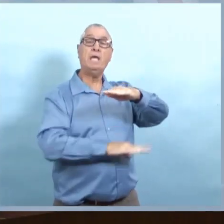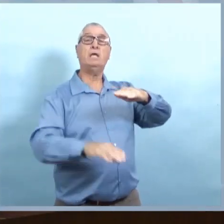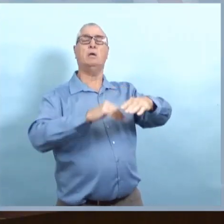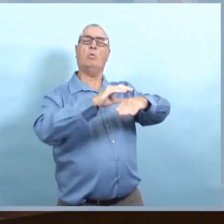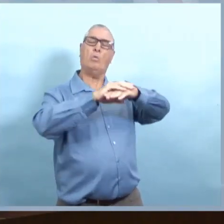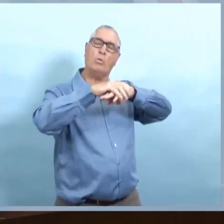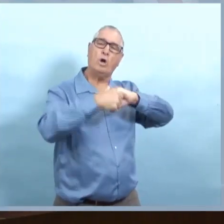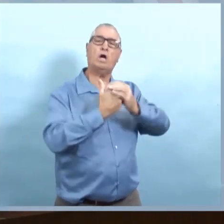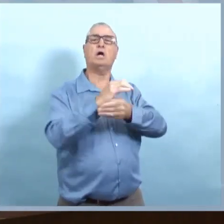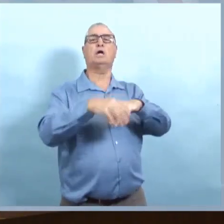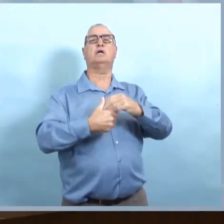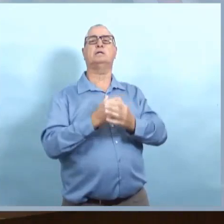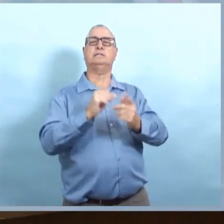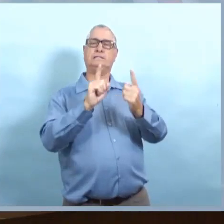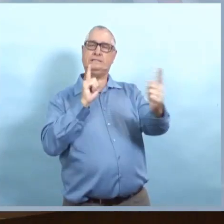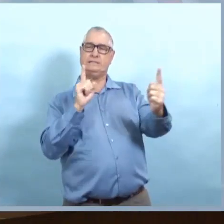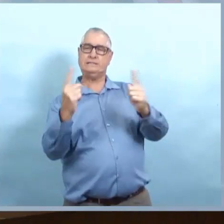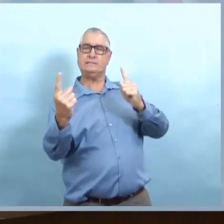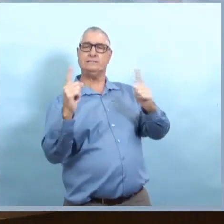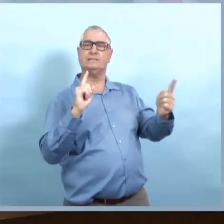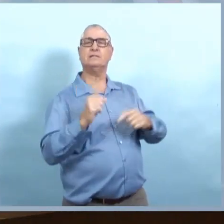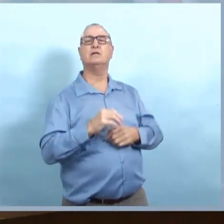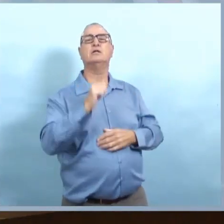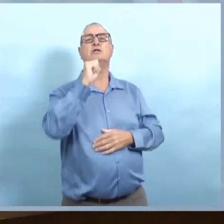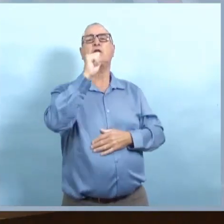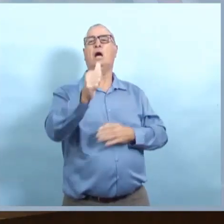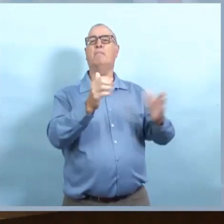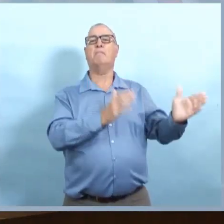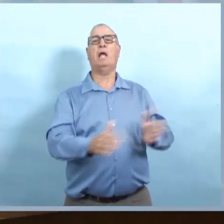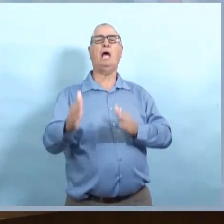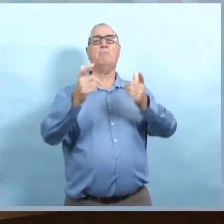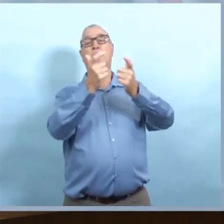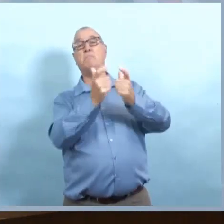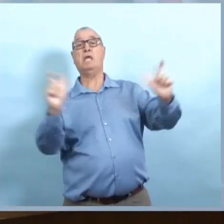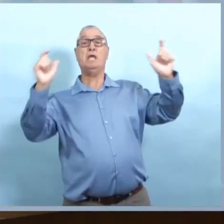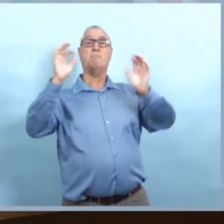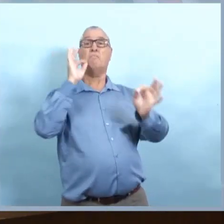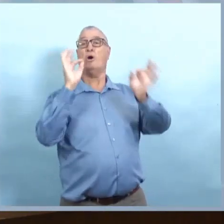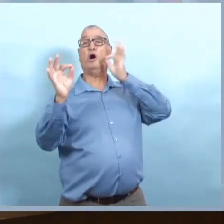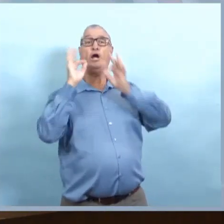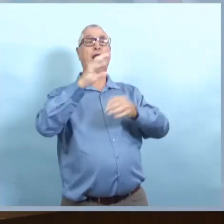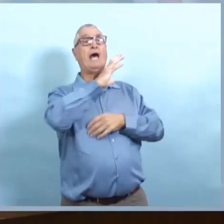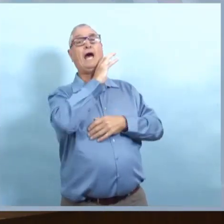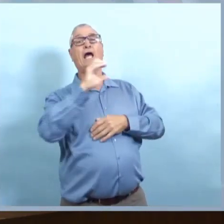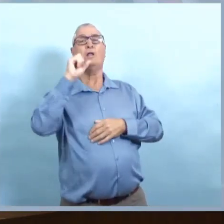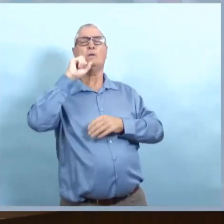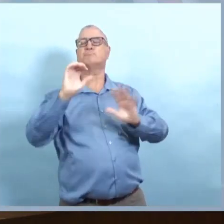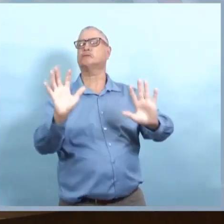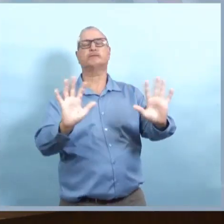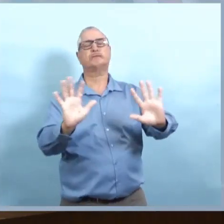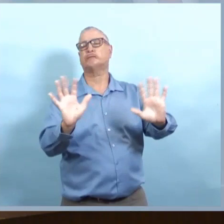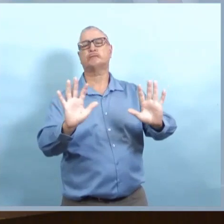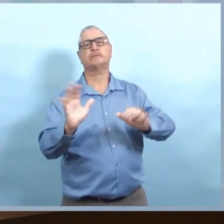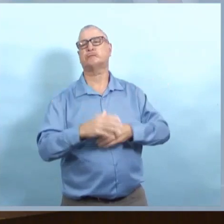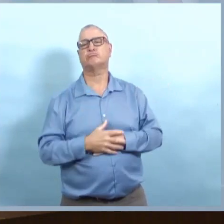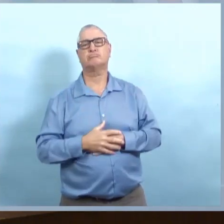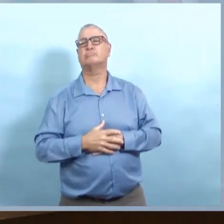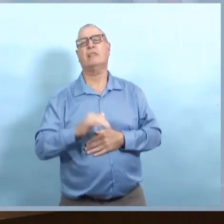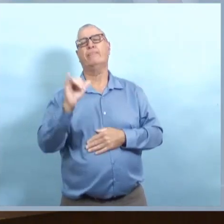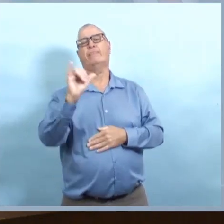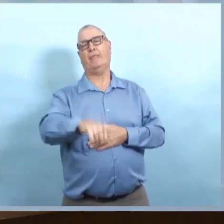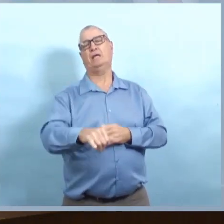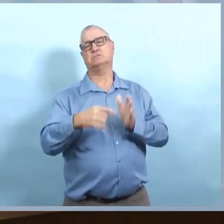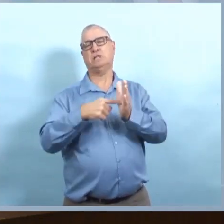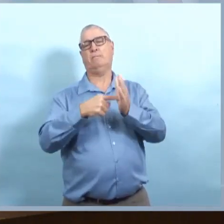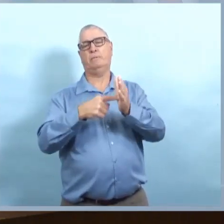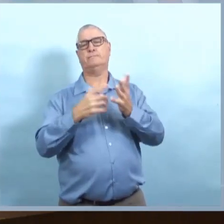venir. Certainement, ça va être différent de ce que ça a été. Nous allons devoir limiter le nombre de contacts. Ça revient toujours aux mesures fondamentales. faut limiter